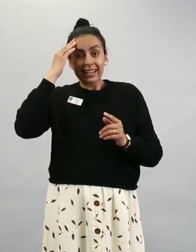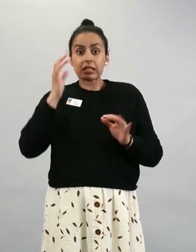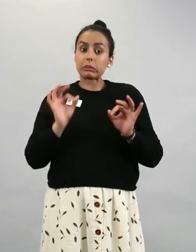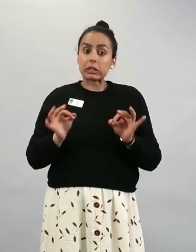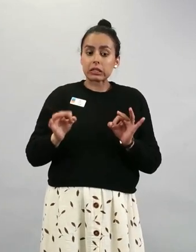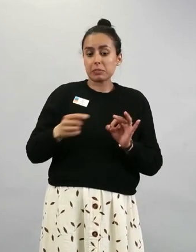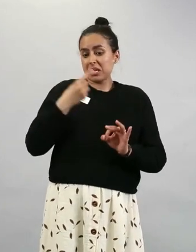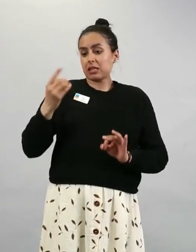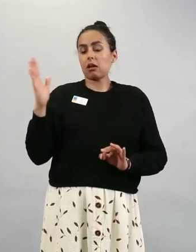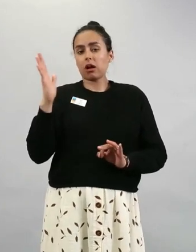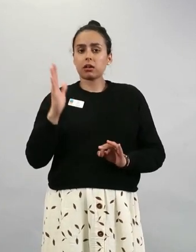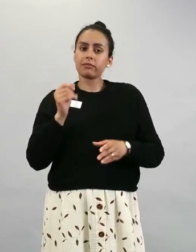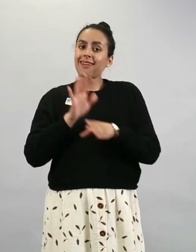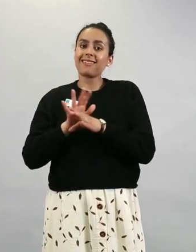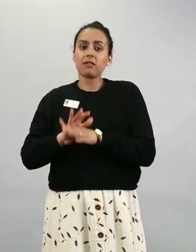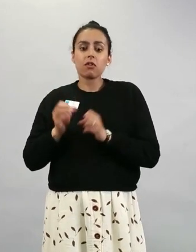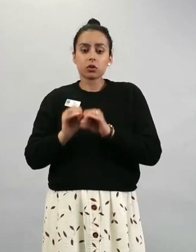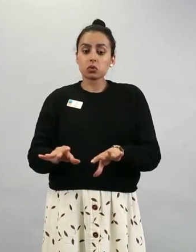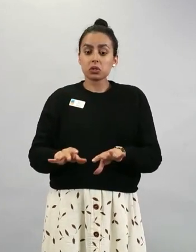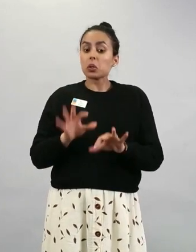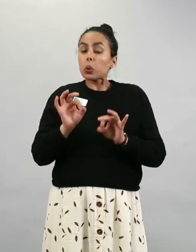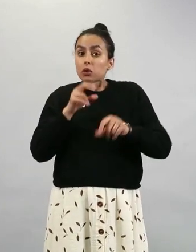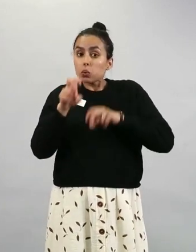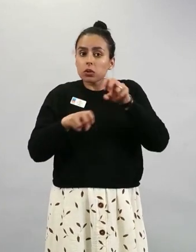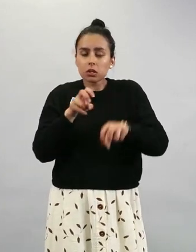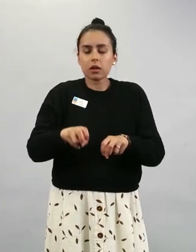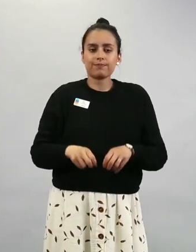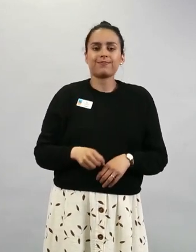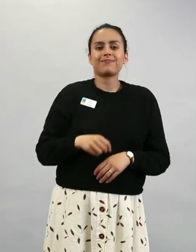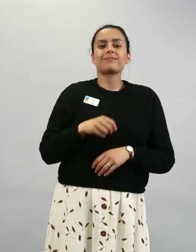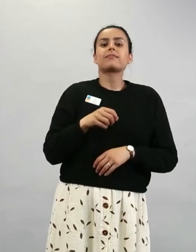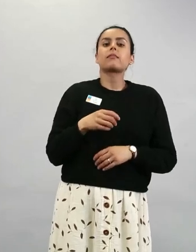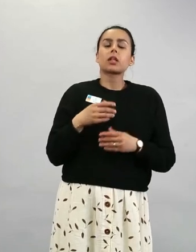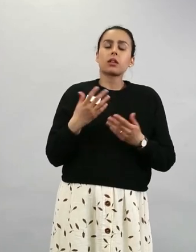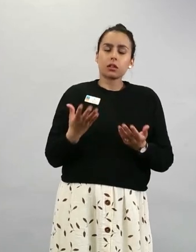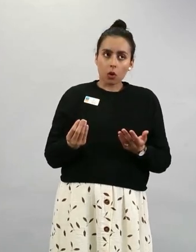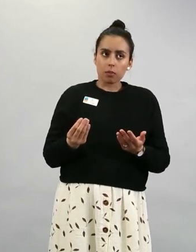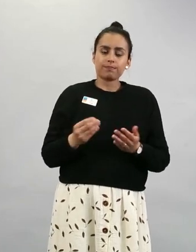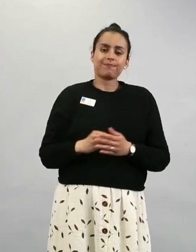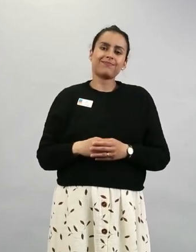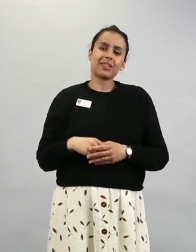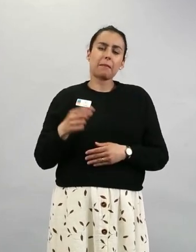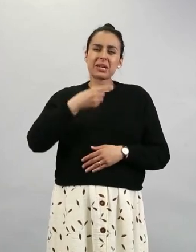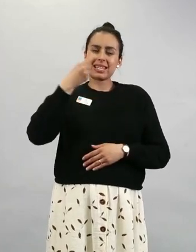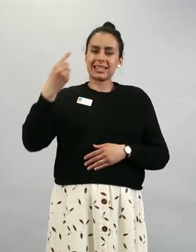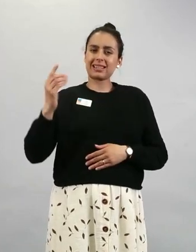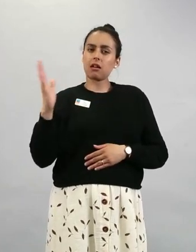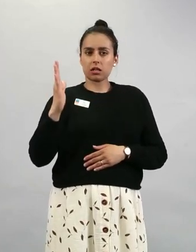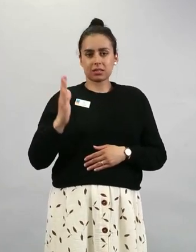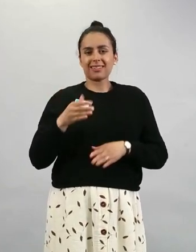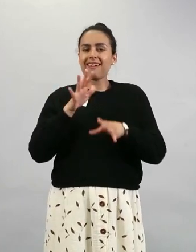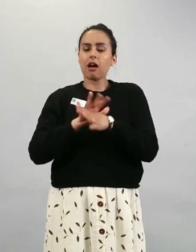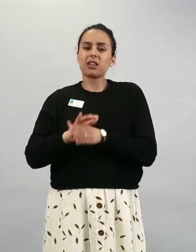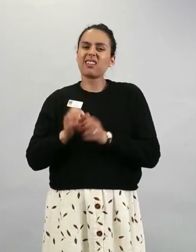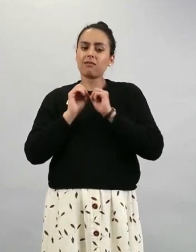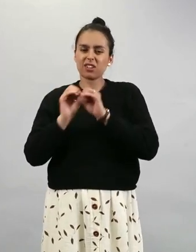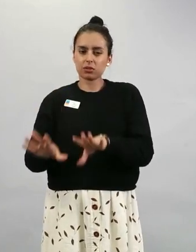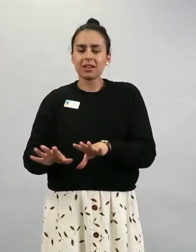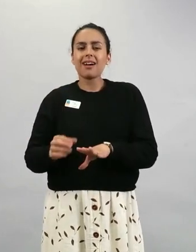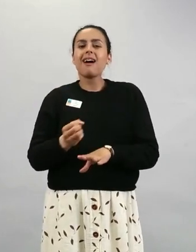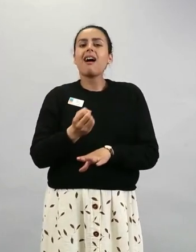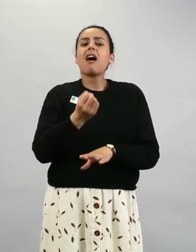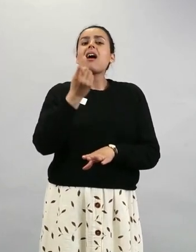haittavaikutukset ovat harvinaisia. Valtaosa rokotteiden haitoista tulee